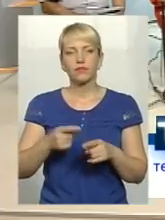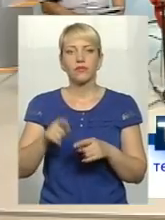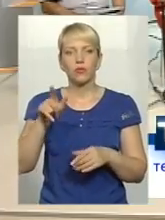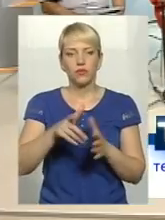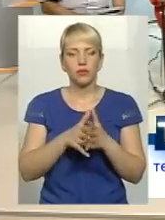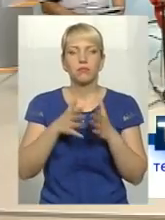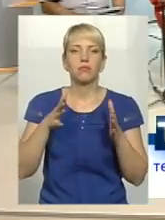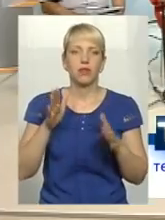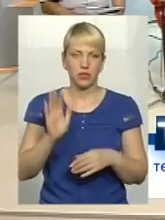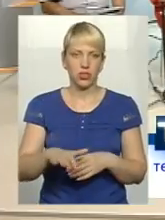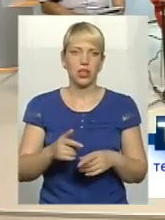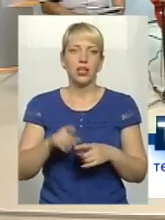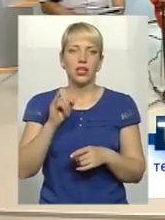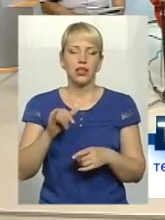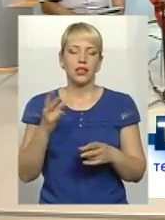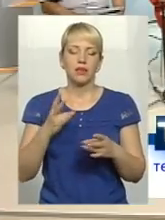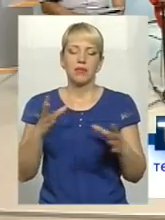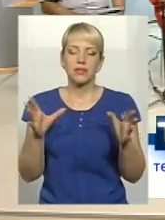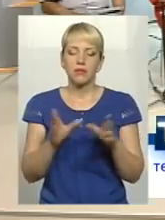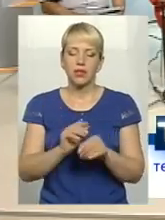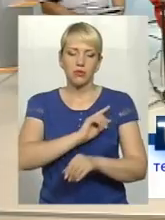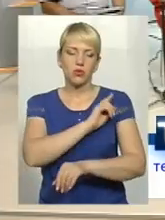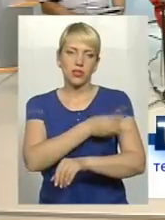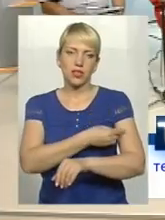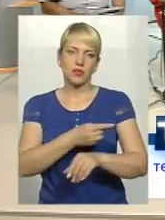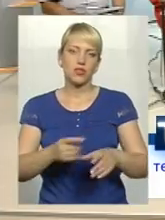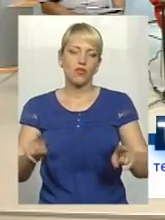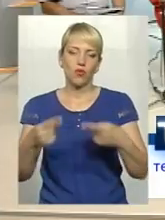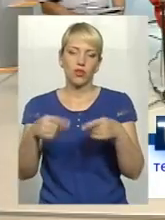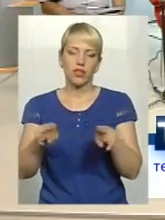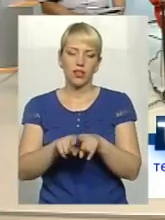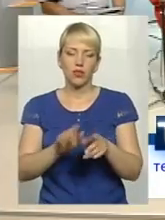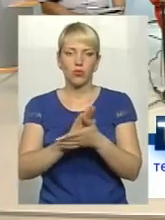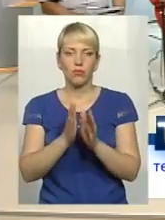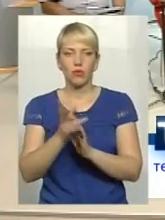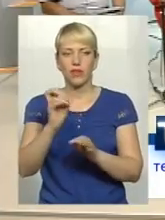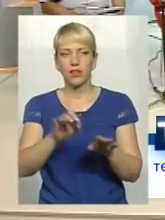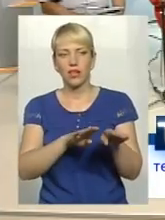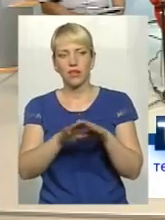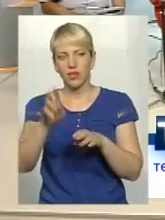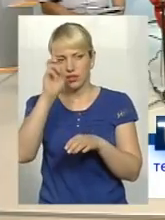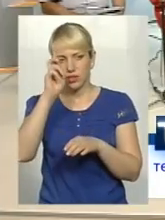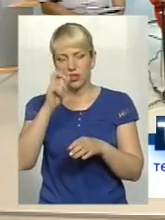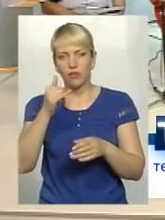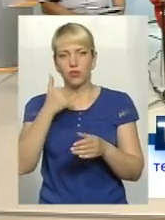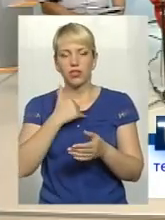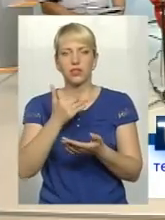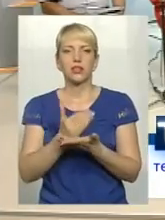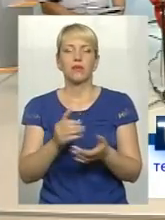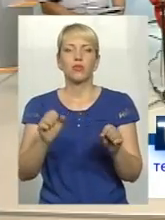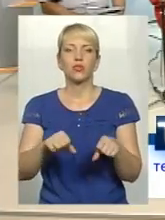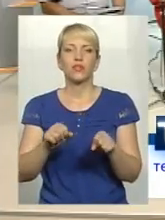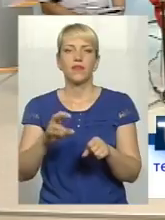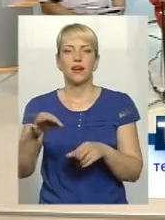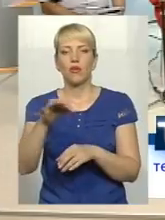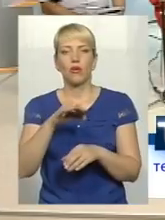зусиллями створювати ці умови. І на рівні держави. Як каже Микола Миколаївич, на сьогодні є можливості на